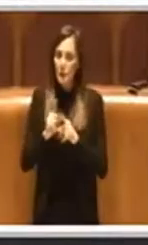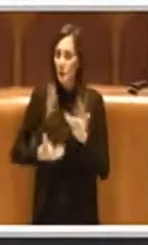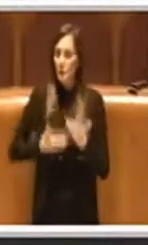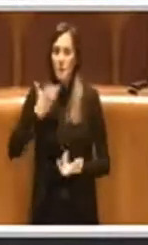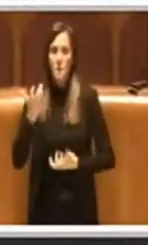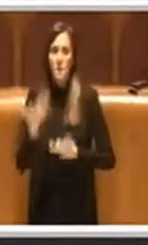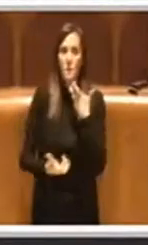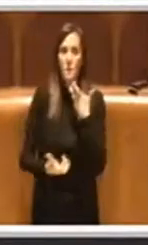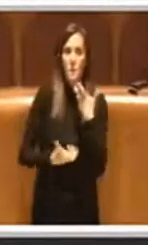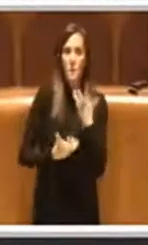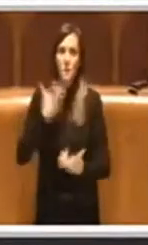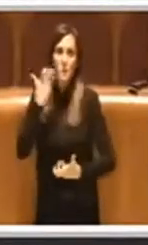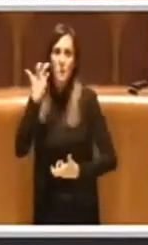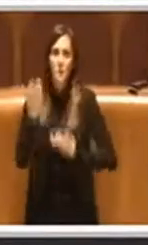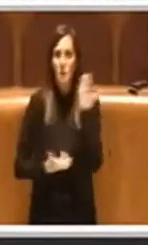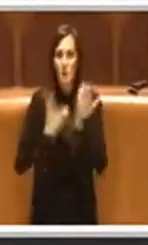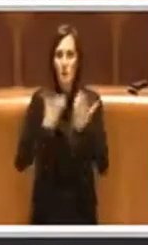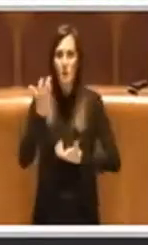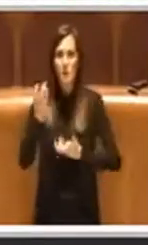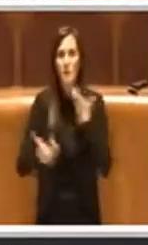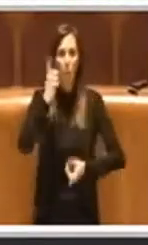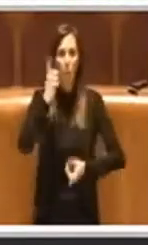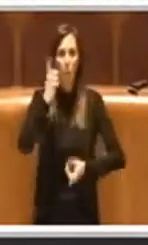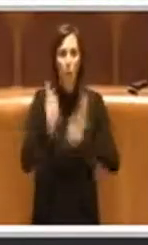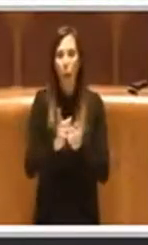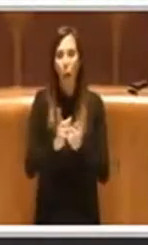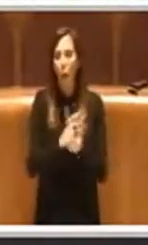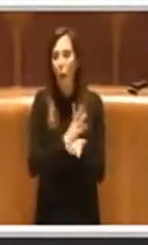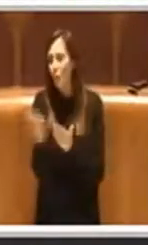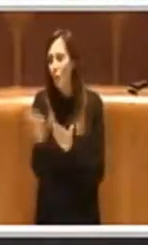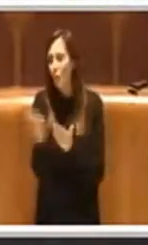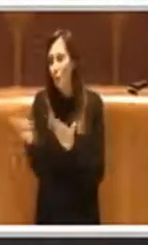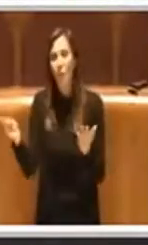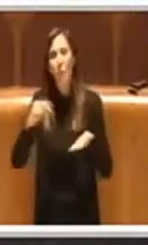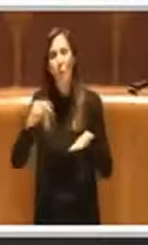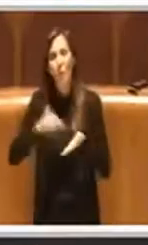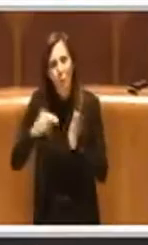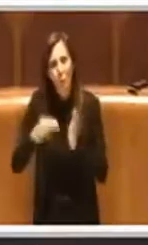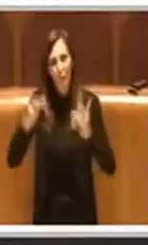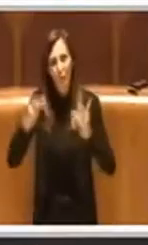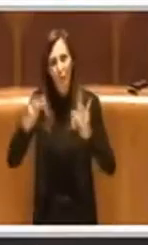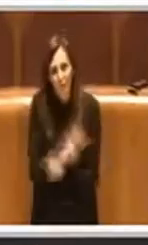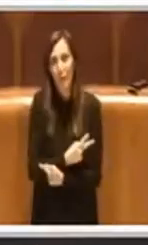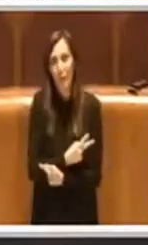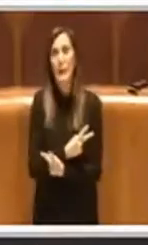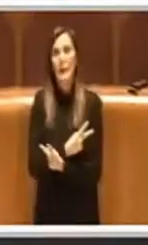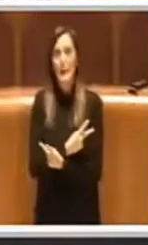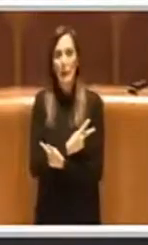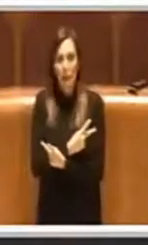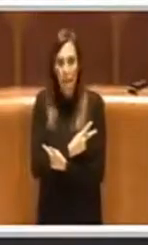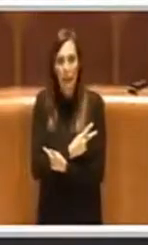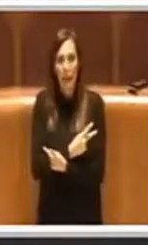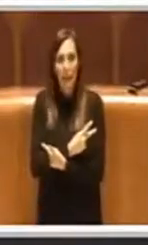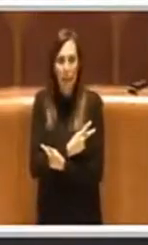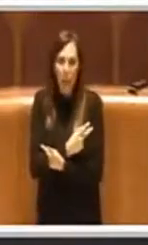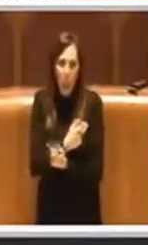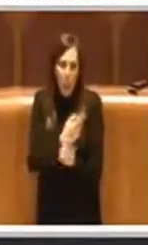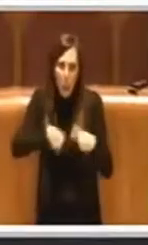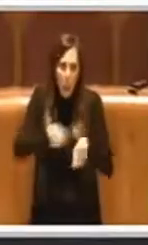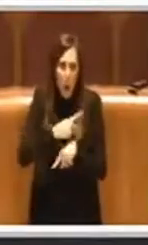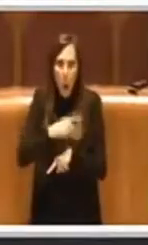tutte le parti, però ci sono dei problemi veri, seri, che nessuno nega.